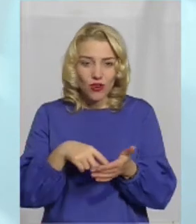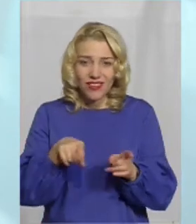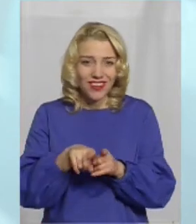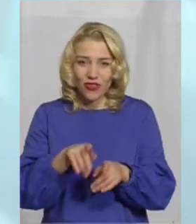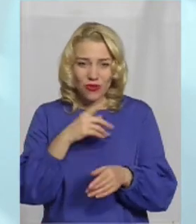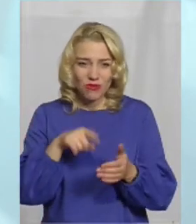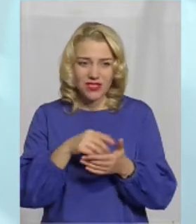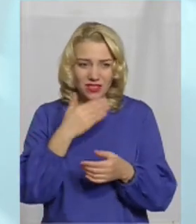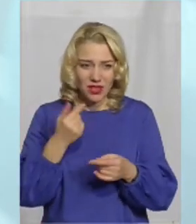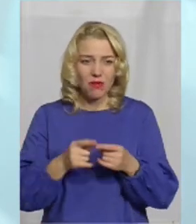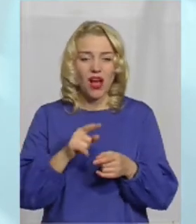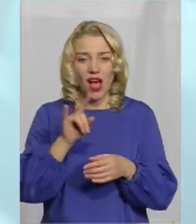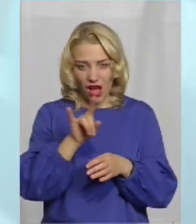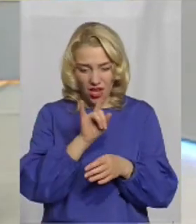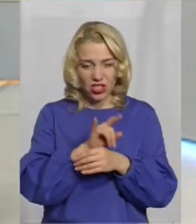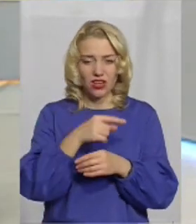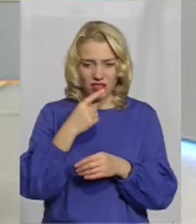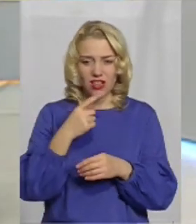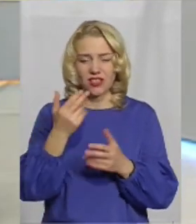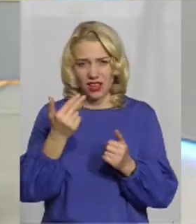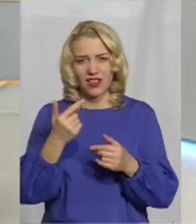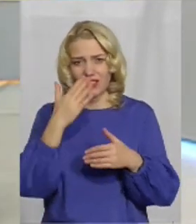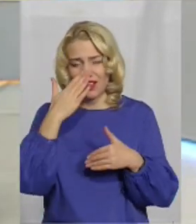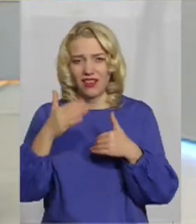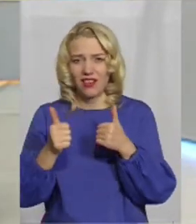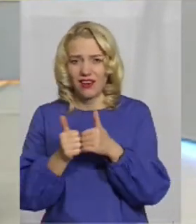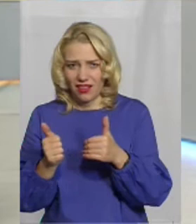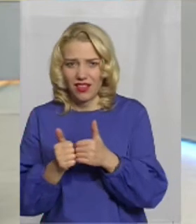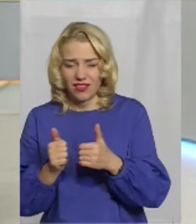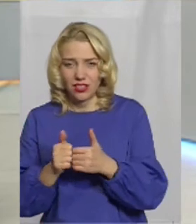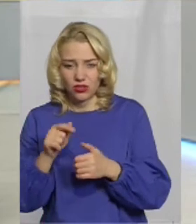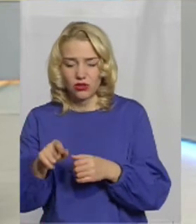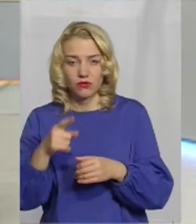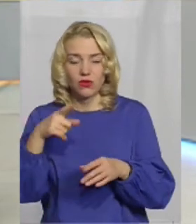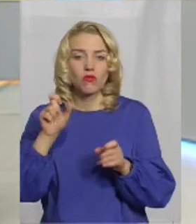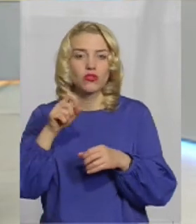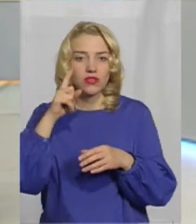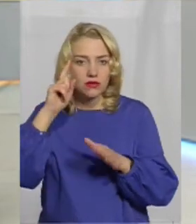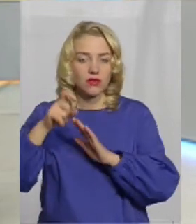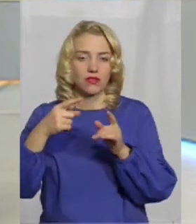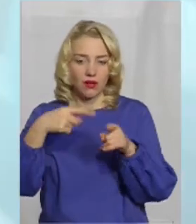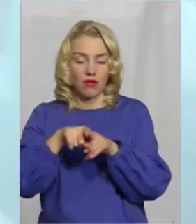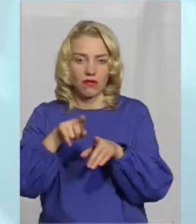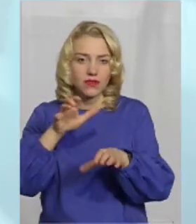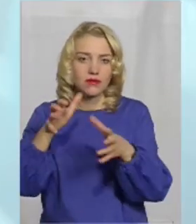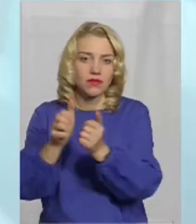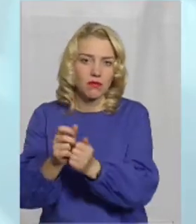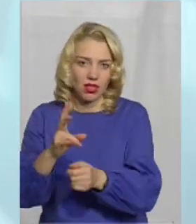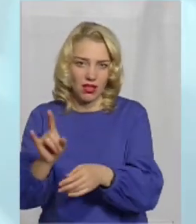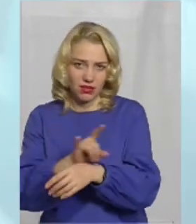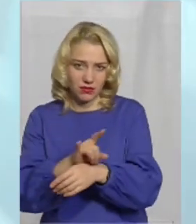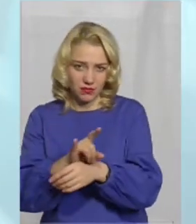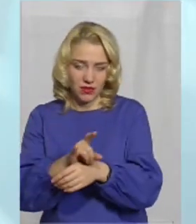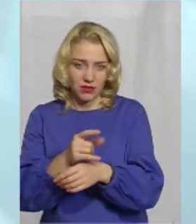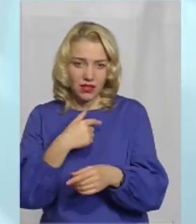зразу каже, так, так, це поруч з цією вулицею, да, вам буде недалеко. І тут ви вже можете зрозуміти, що це шахрайство. Тобто, треба включати такі якісь хитрощі,